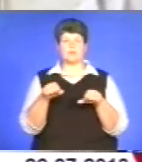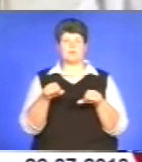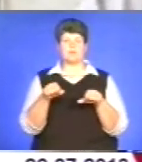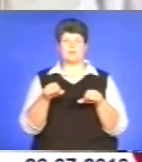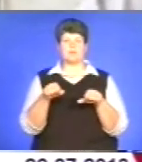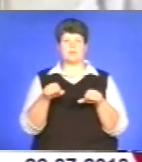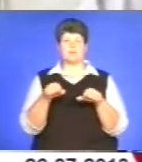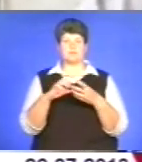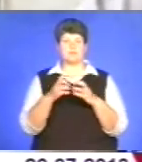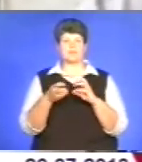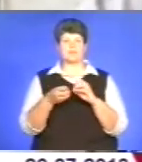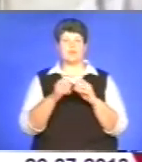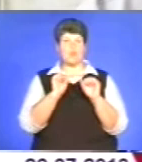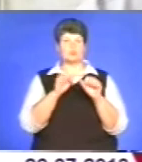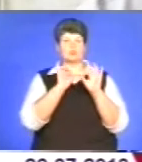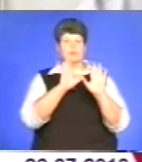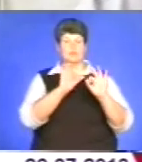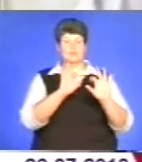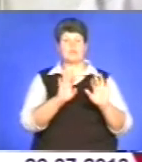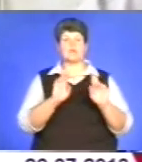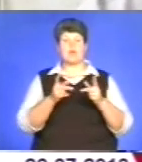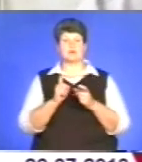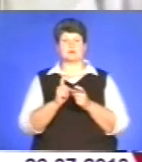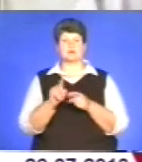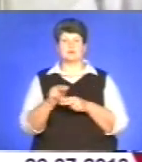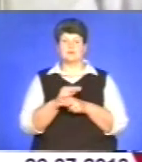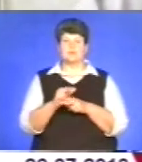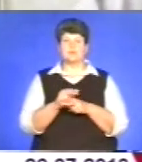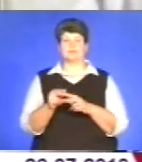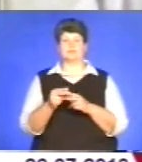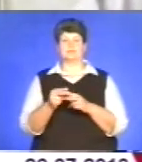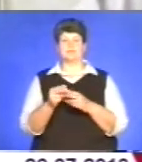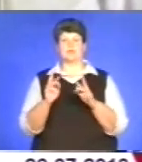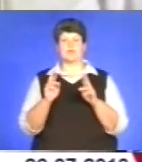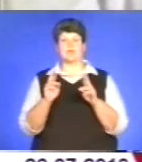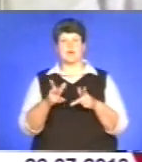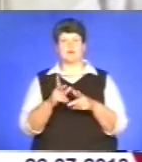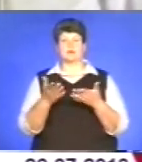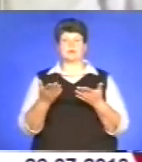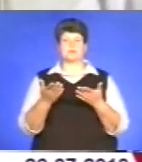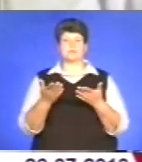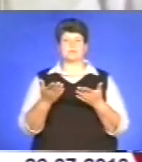ця проблематика можуть пояснити, як бороти з ним, як не давати